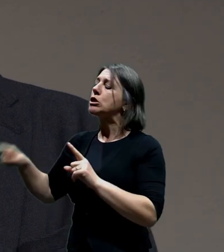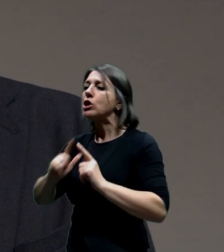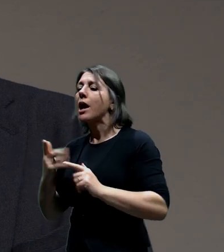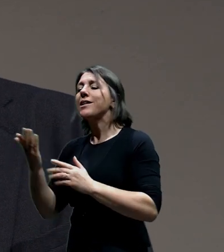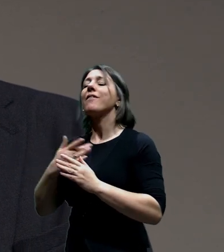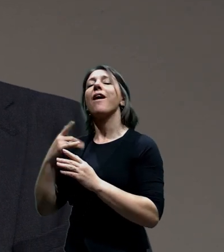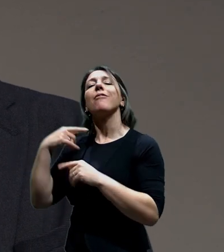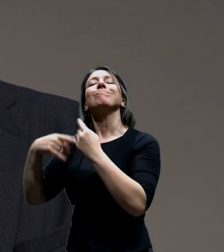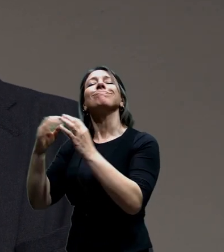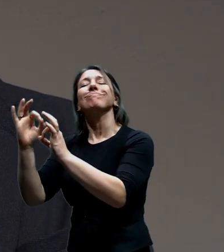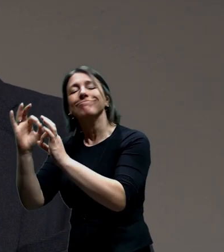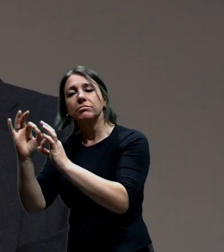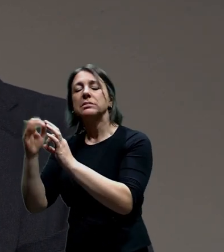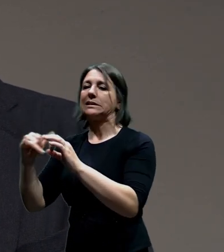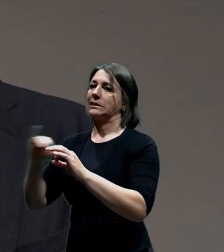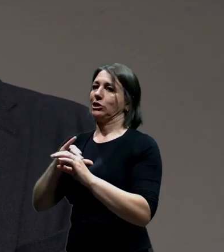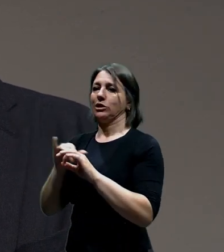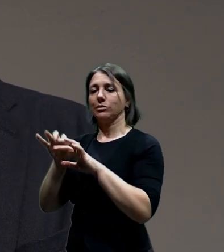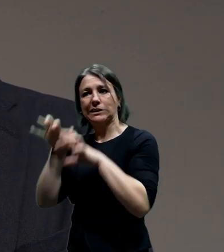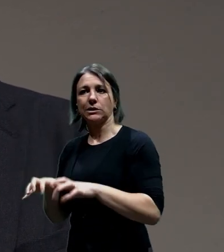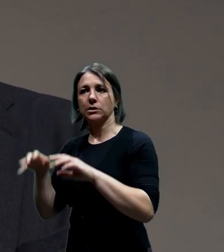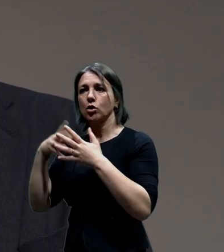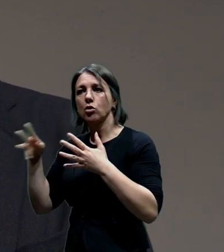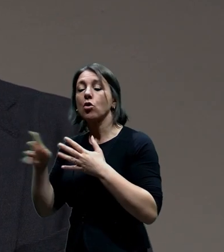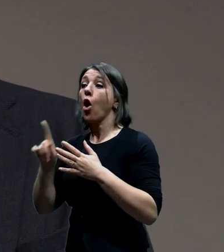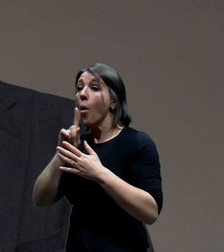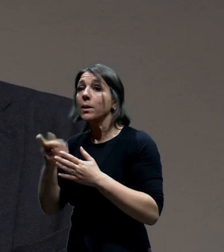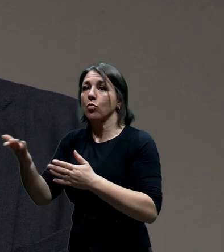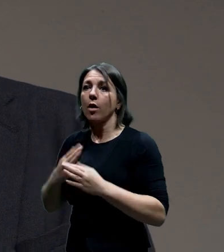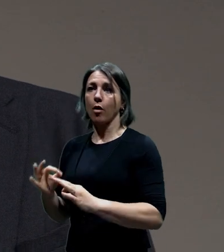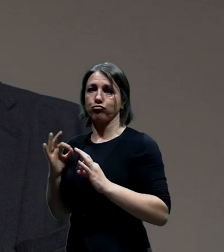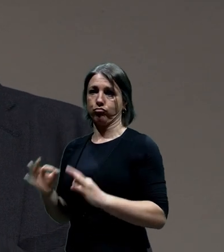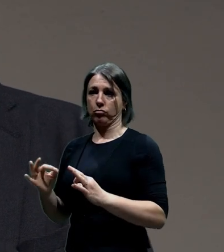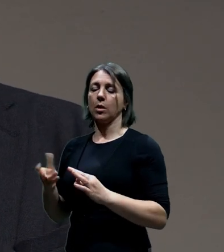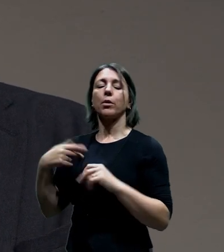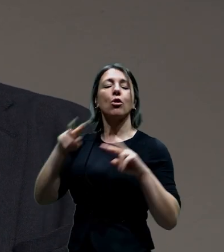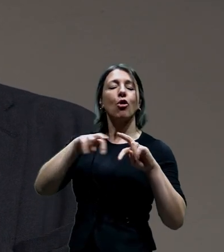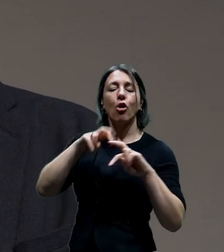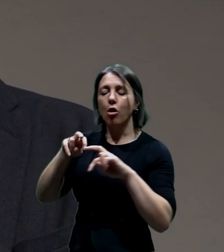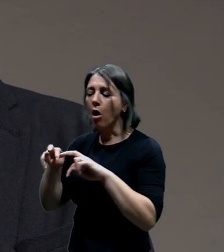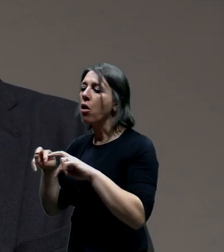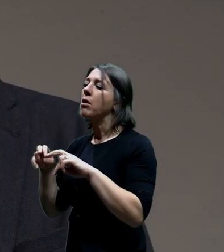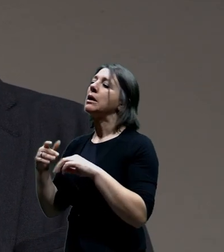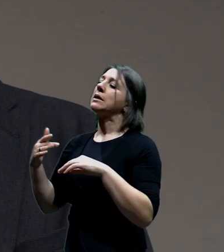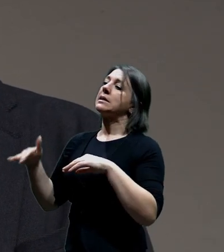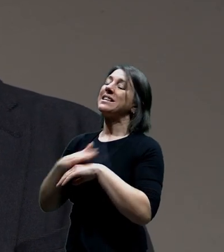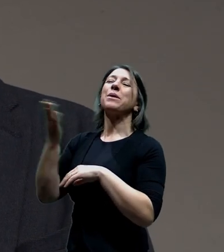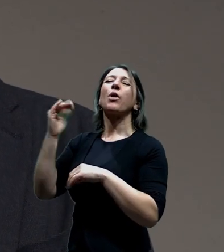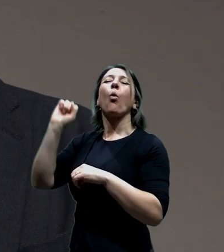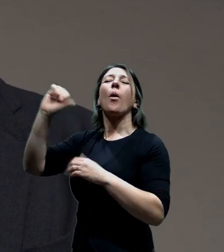A bohužel jsme dospěli k tomu, že skutečně tak ta varianta, která je platná v územě plánovací